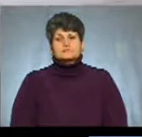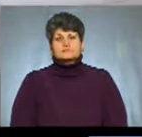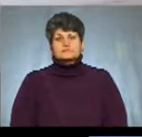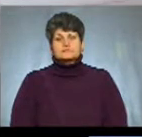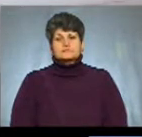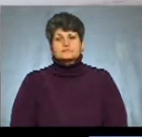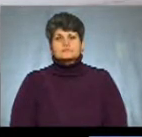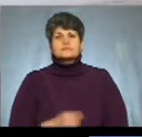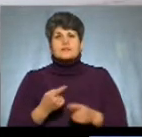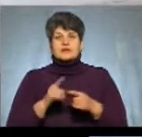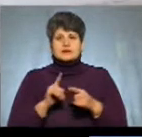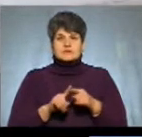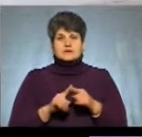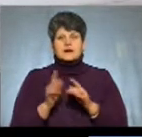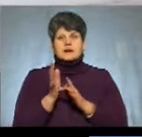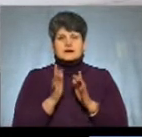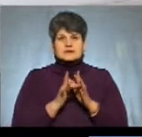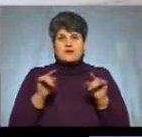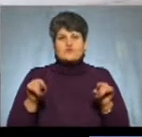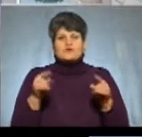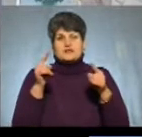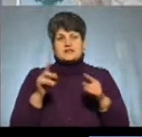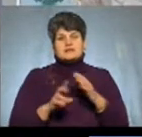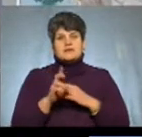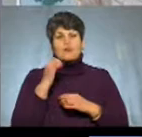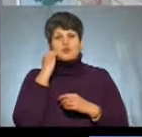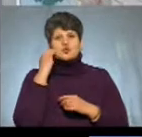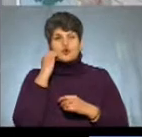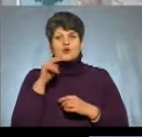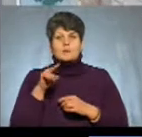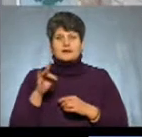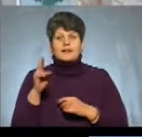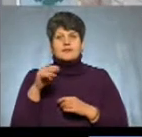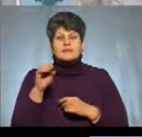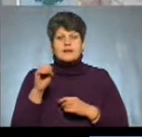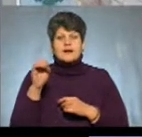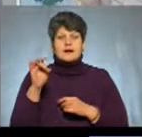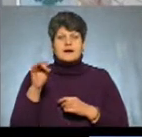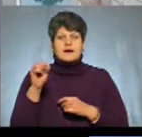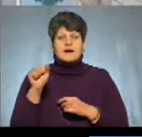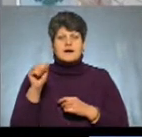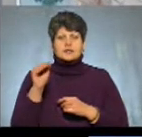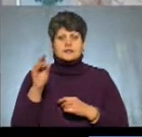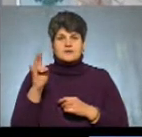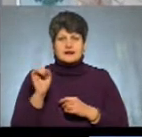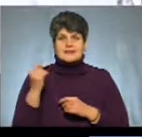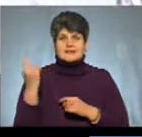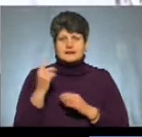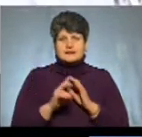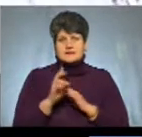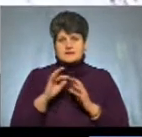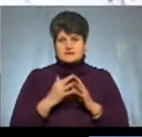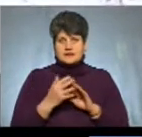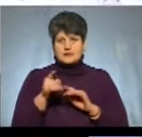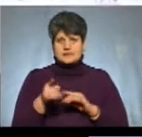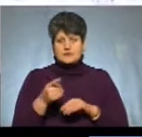Це Христово-Здвиженська церква у ПЦ Московського патріархату в Деражному на Костопільщині. Єдиний храм у селі. А це його